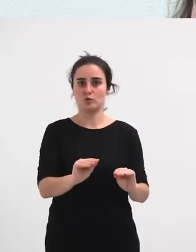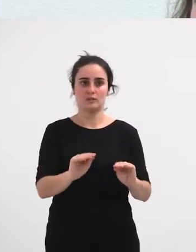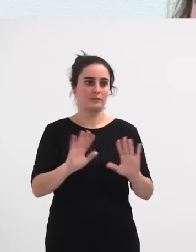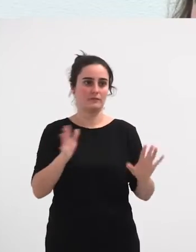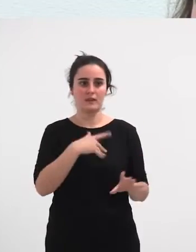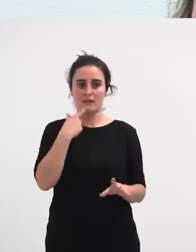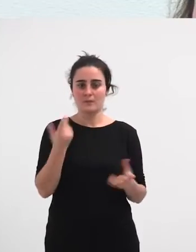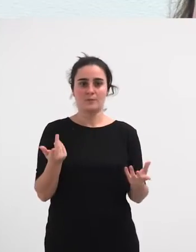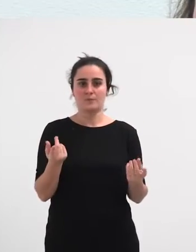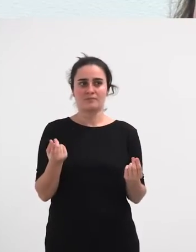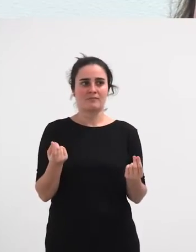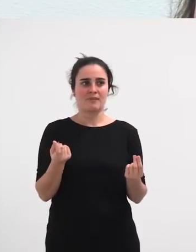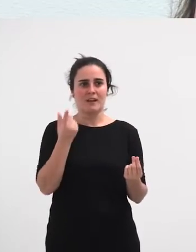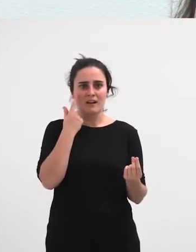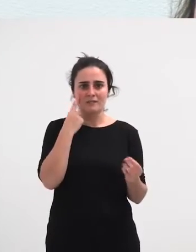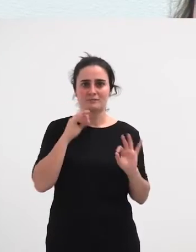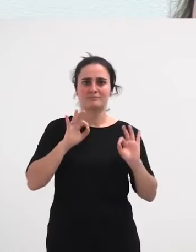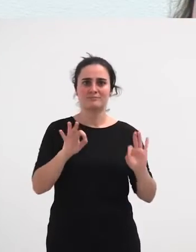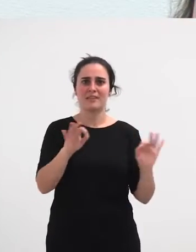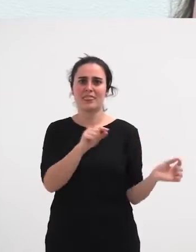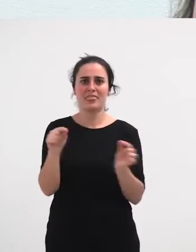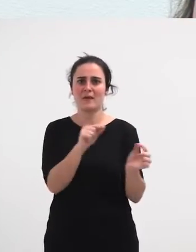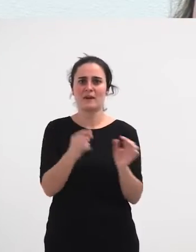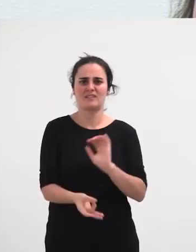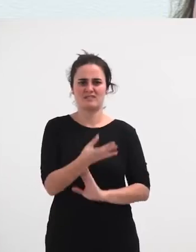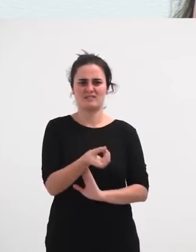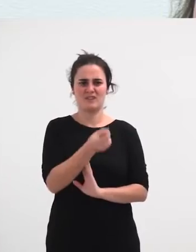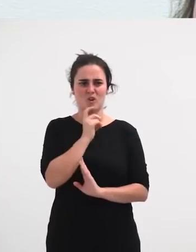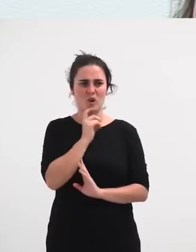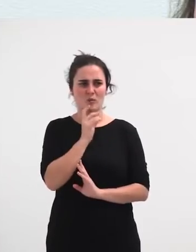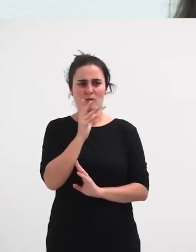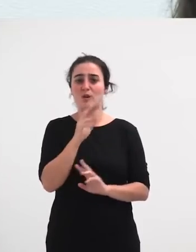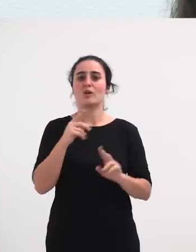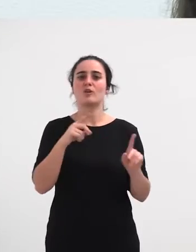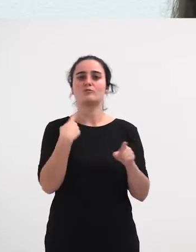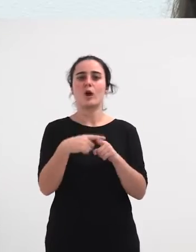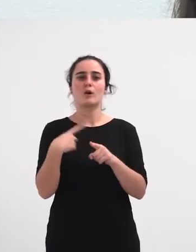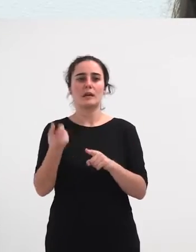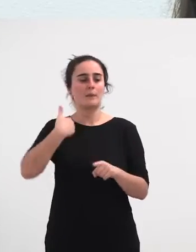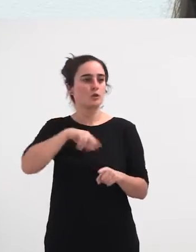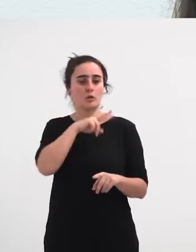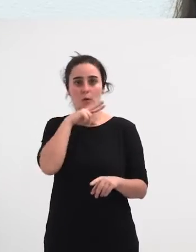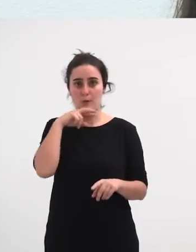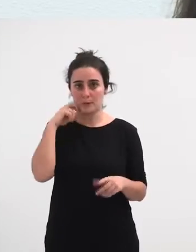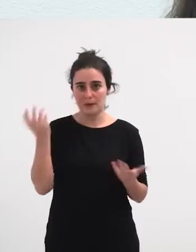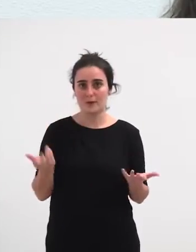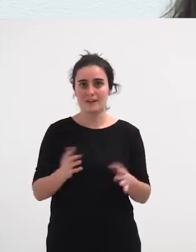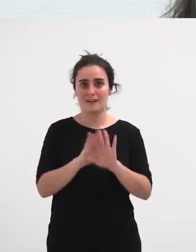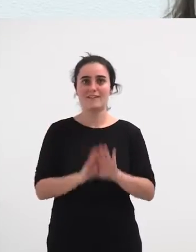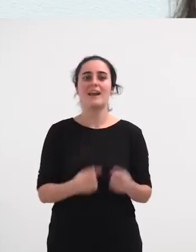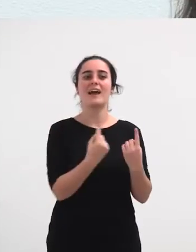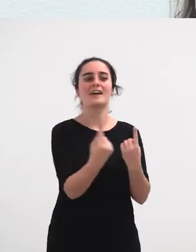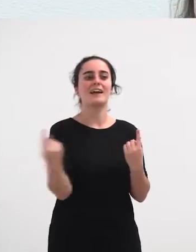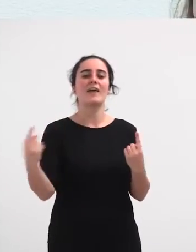litzateke gorrelako ez da baida bat sartzea, bak guretzat, sakratuak diren gauzatzat, ez? O gero, bakoitzaren tzat,